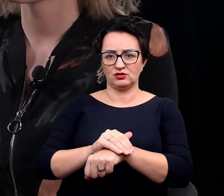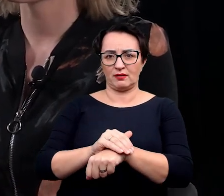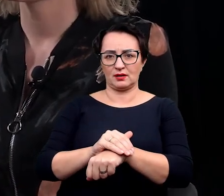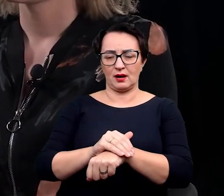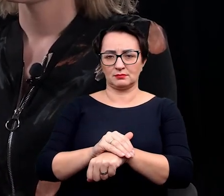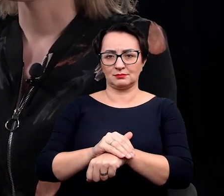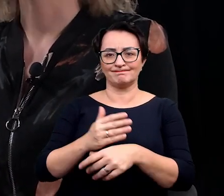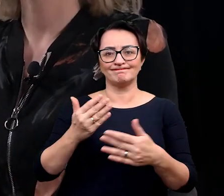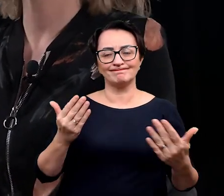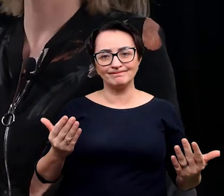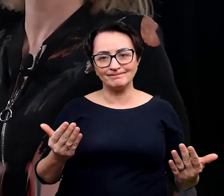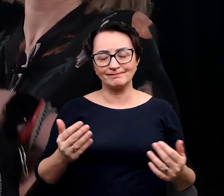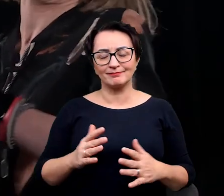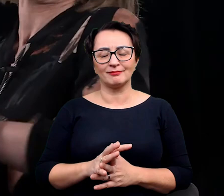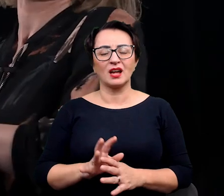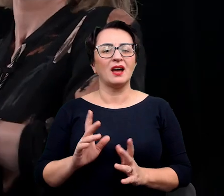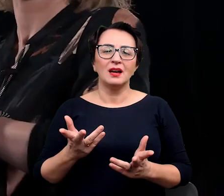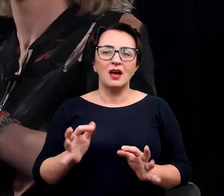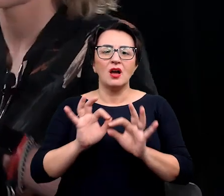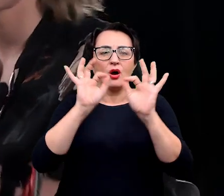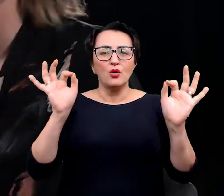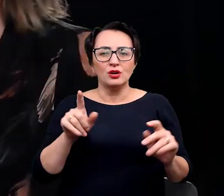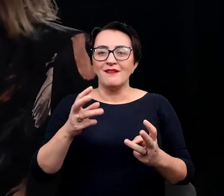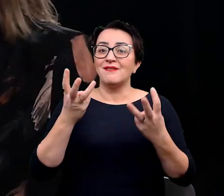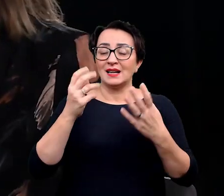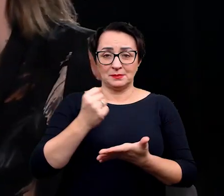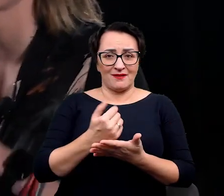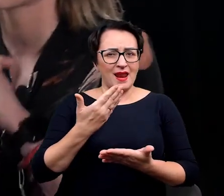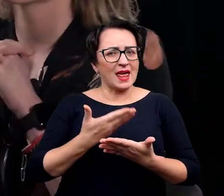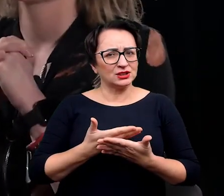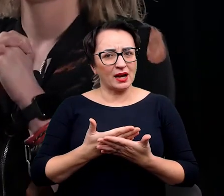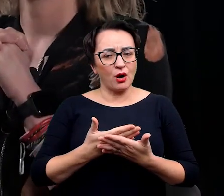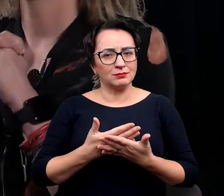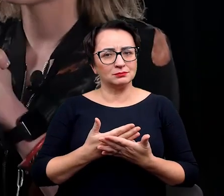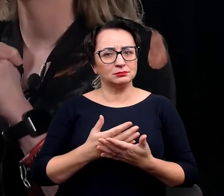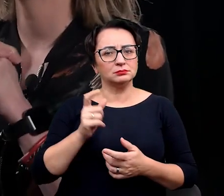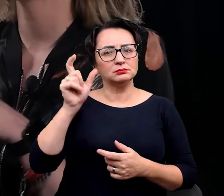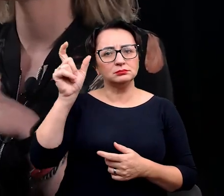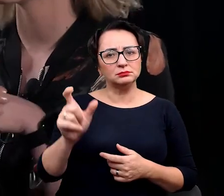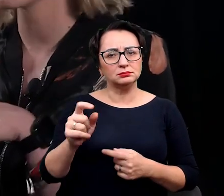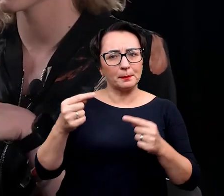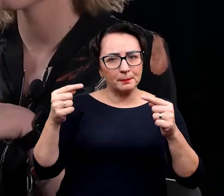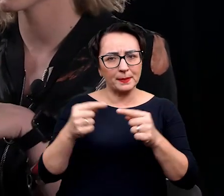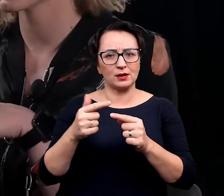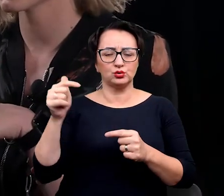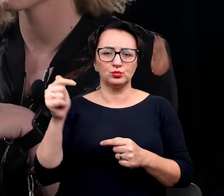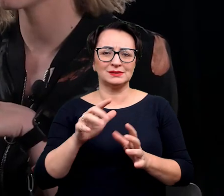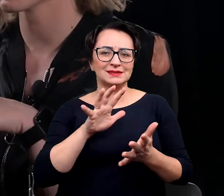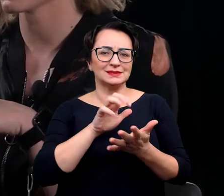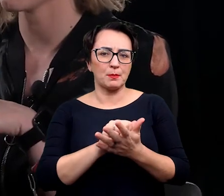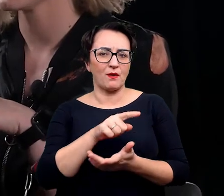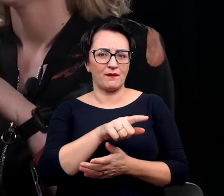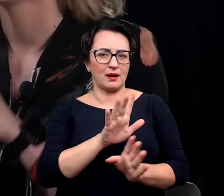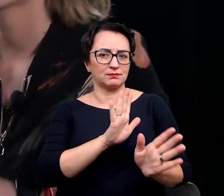która, bo w ogóle słuchajcie, to też jest bardzo ważna sprawa, dlaczego odpowiedni ludzie powinni zajmować się